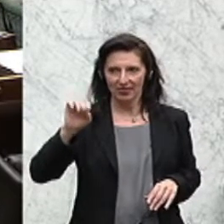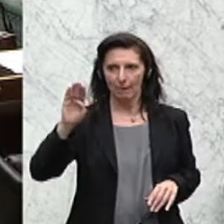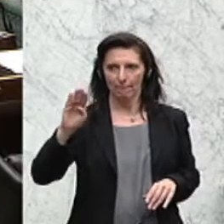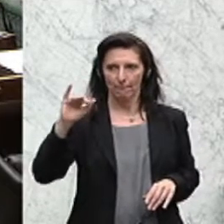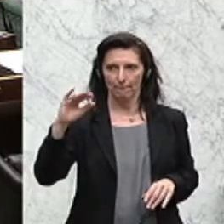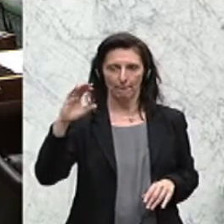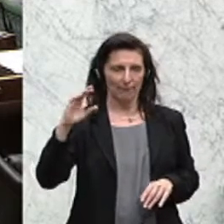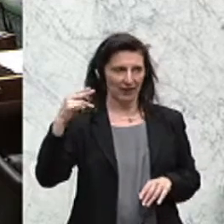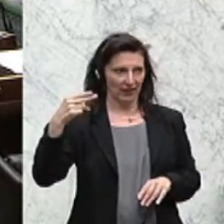Leopold Steinbücher vom Team Stronger.